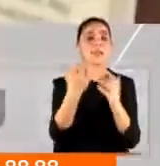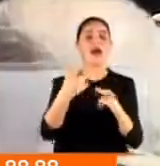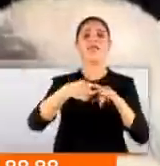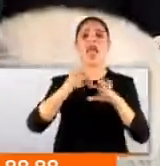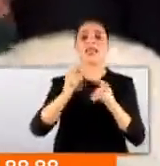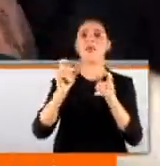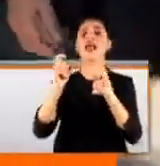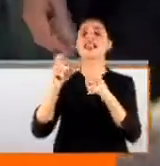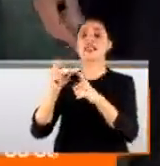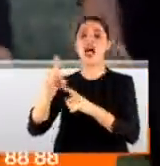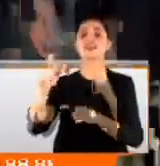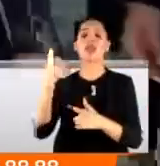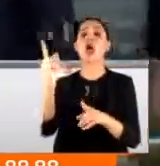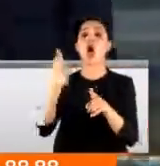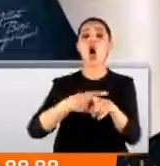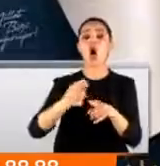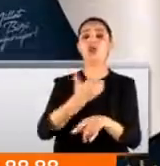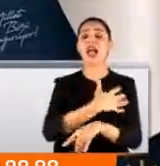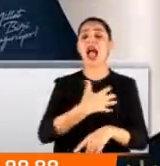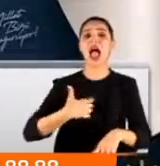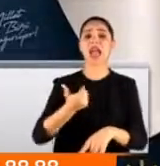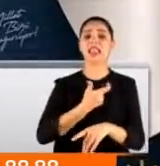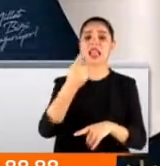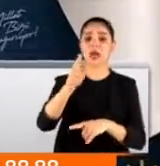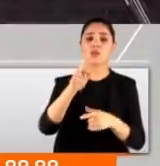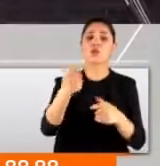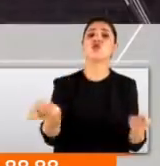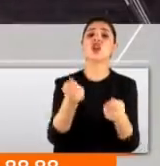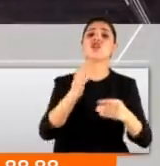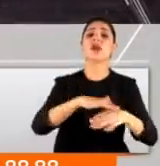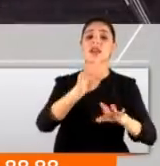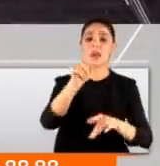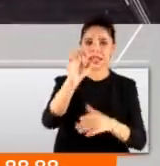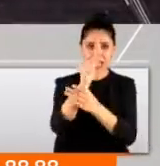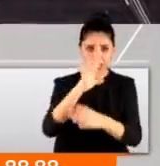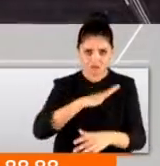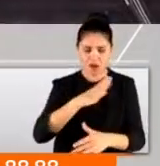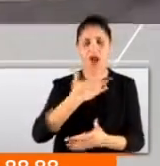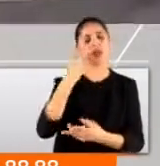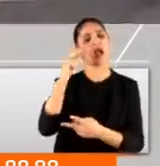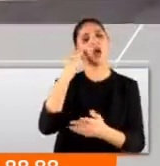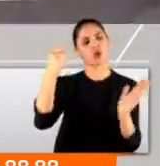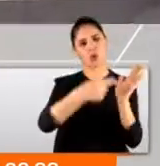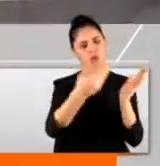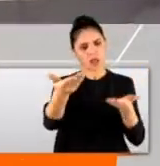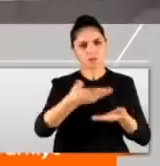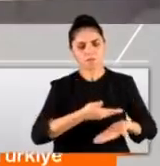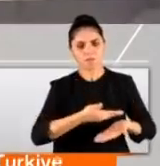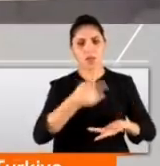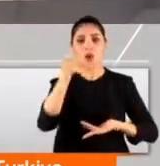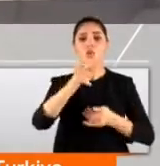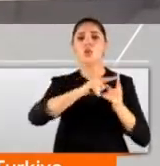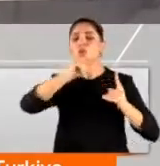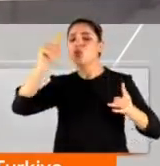Saadet'in ortak anayasa yaptıkları iddiası. Böyle bir çalışma yapılmadı ki. Varsa bir taslak çalışma getirin bir görelim. Bunlara böyle